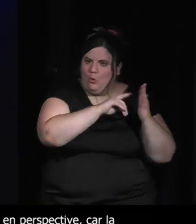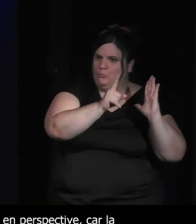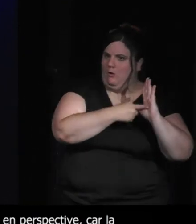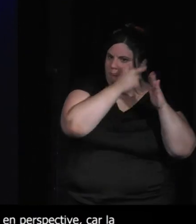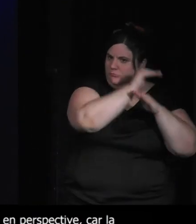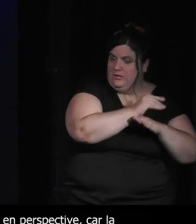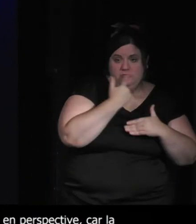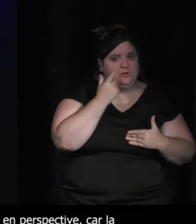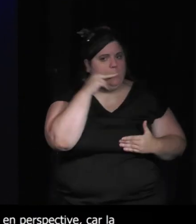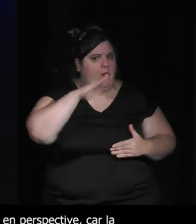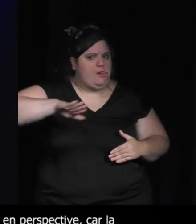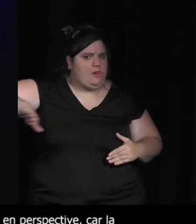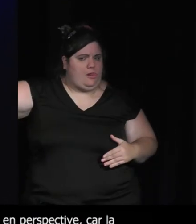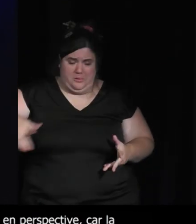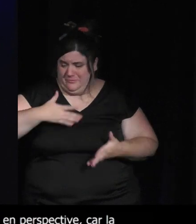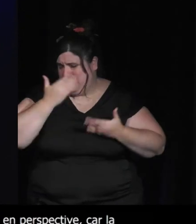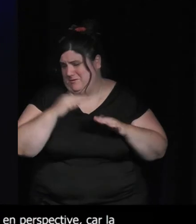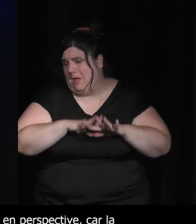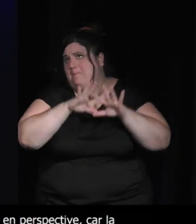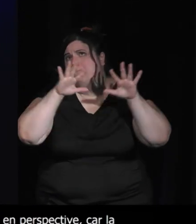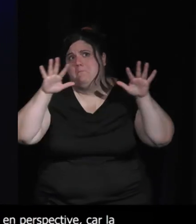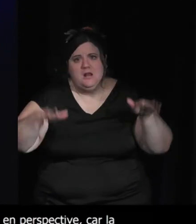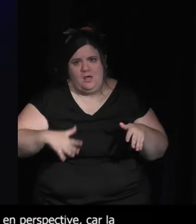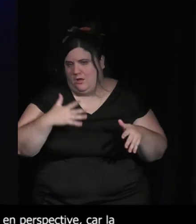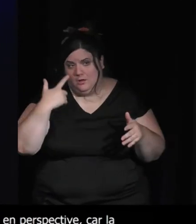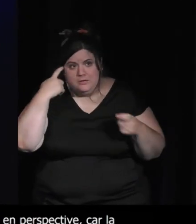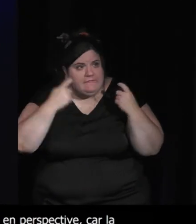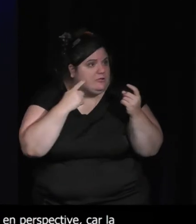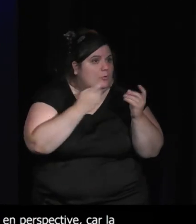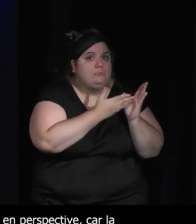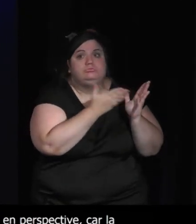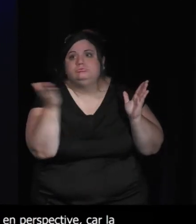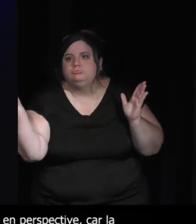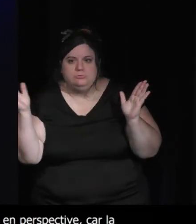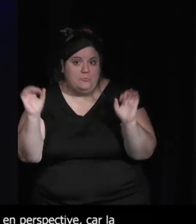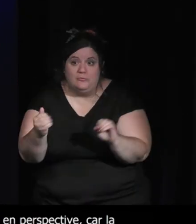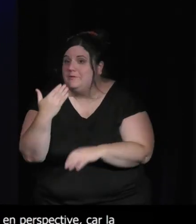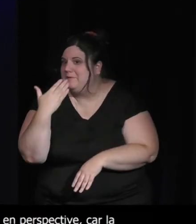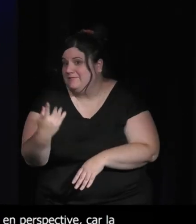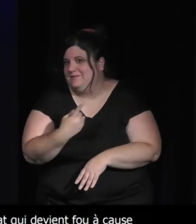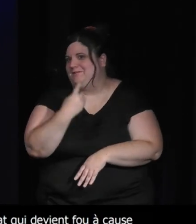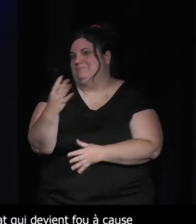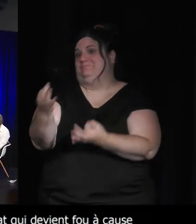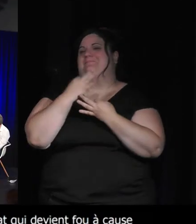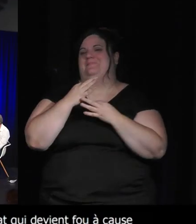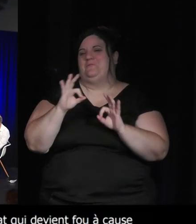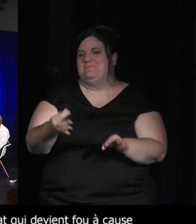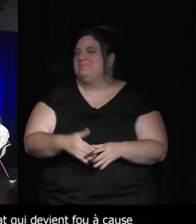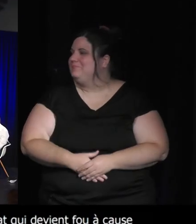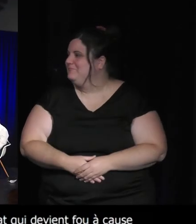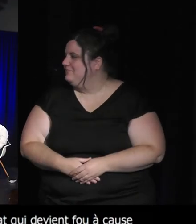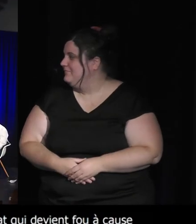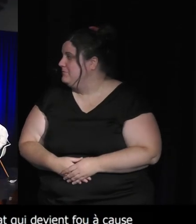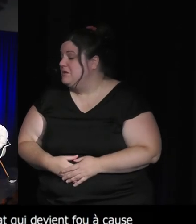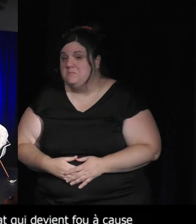-mêmes leurs créateurs bref on a des scénarios à gogo pour explorer ça merci de signaler ce titre William ?